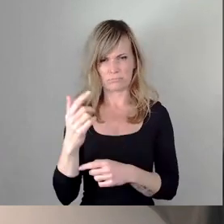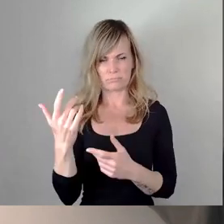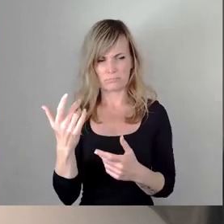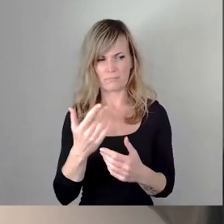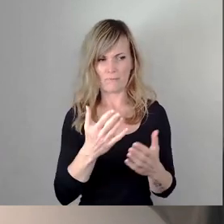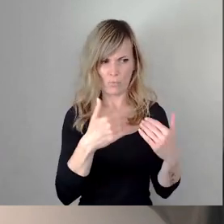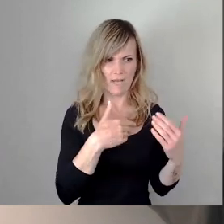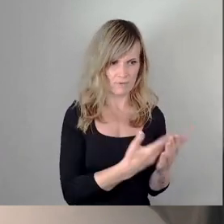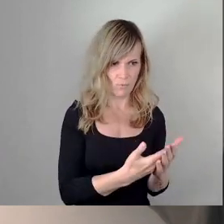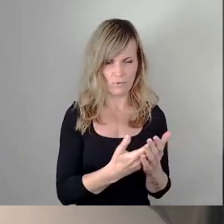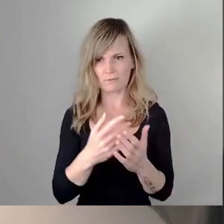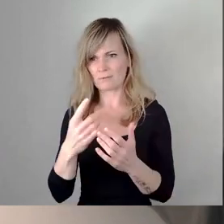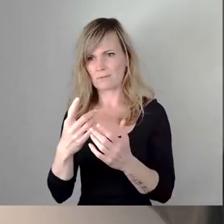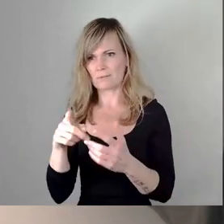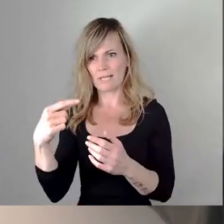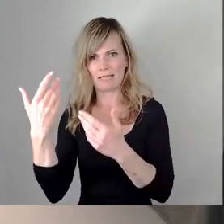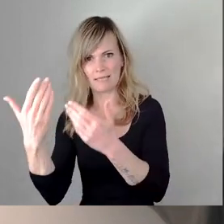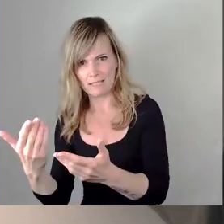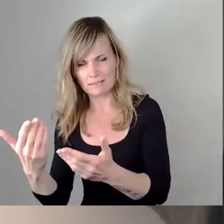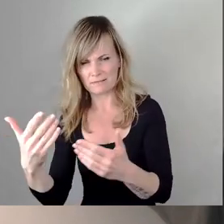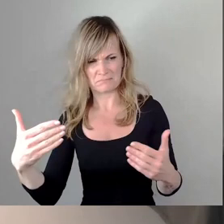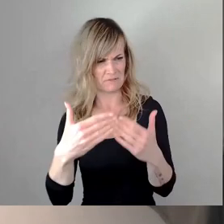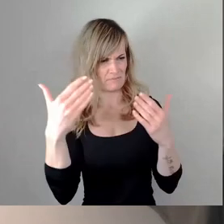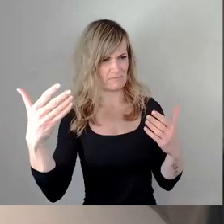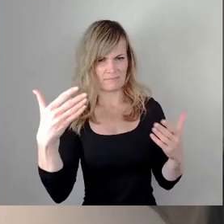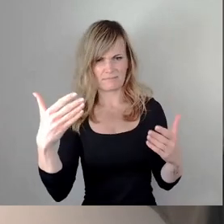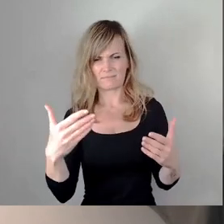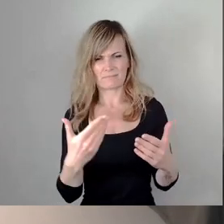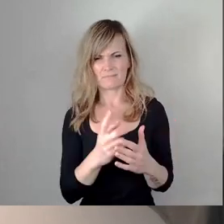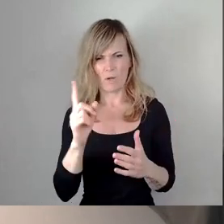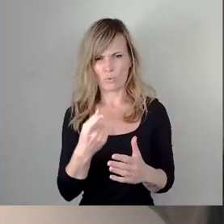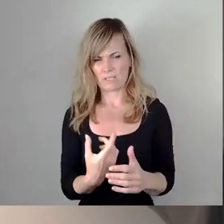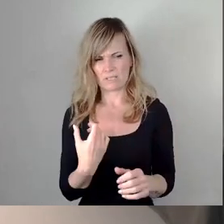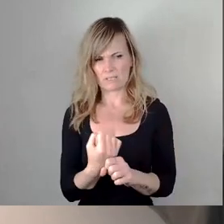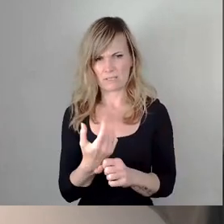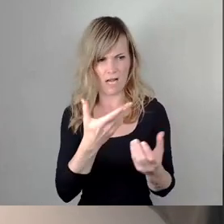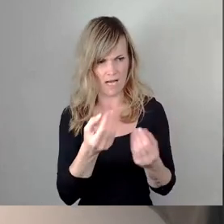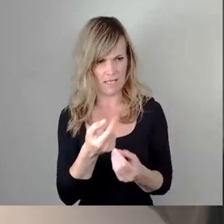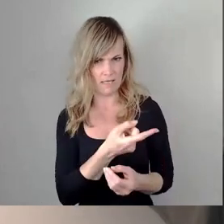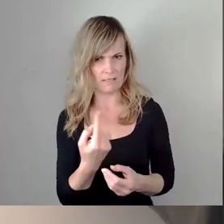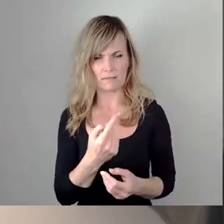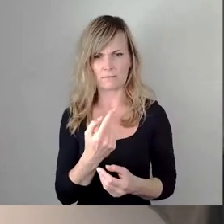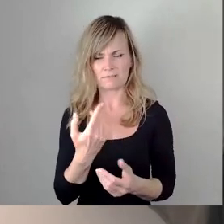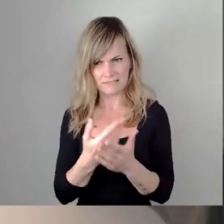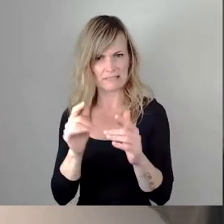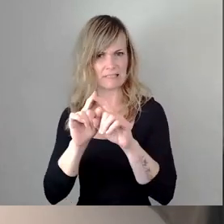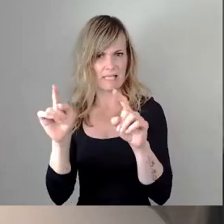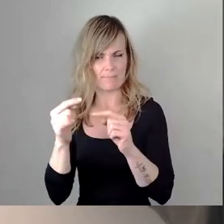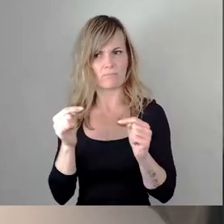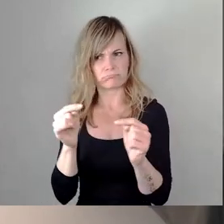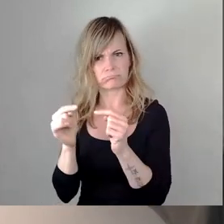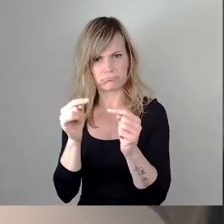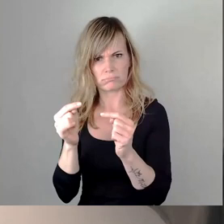beantragt hatte wurde auch nicht geladen und nach einer intensiven Diskussion auch zu dem Thema habe ich das entsprechend